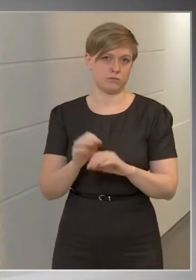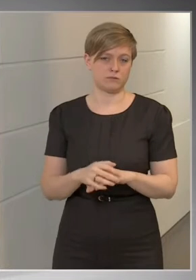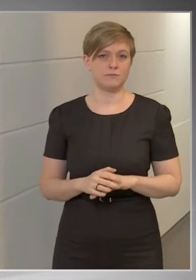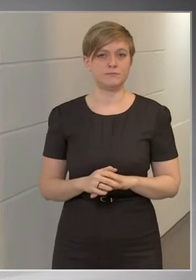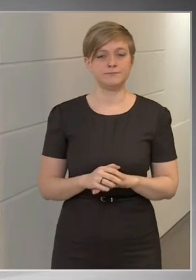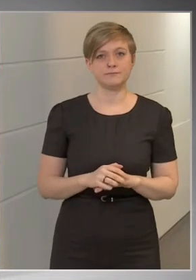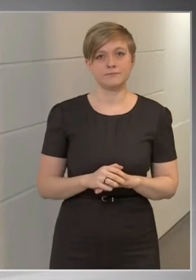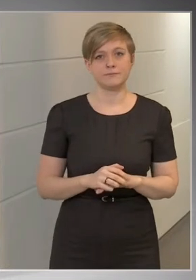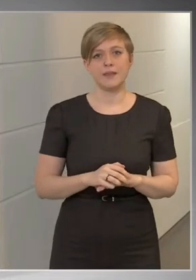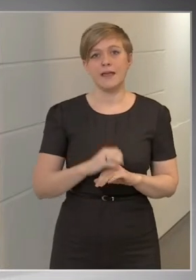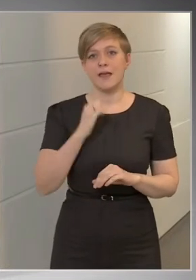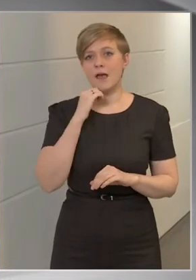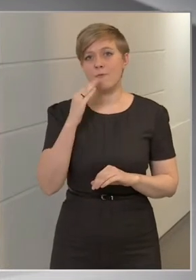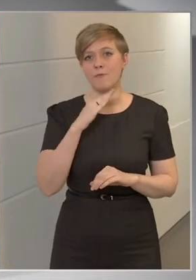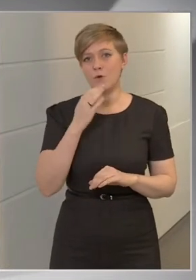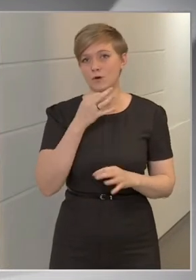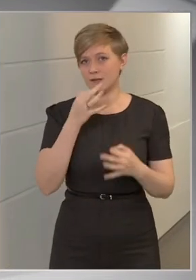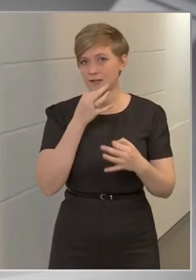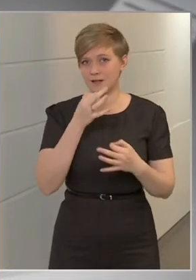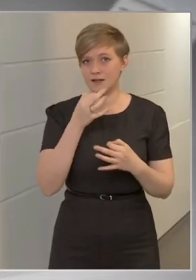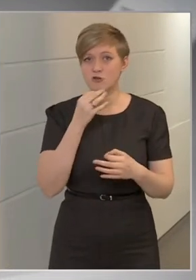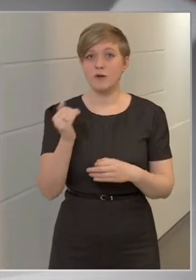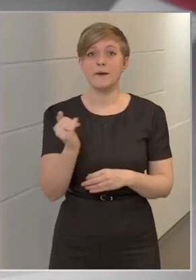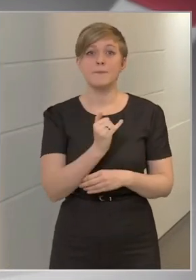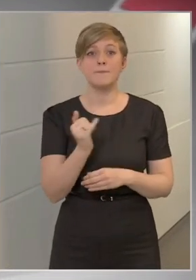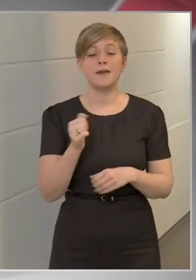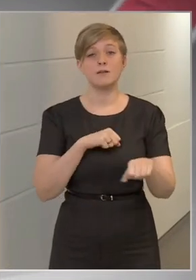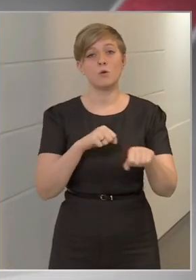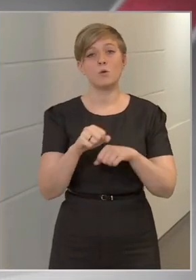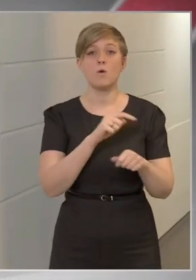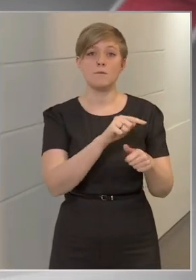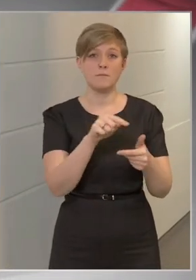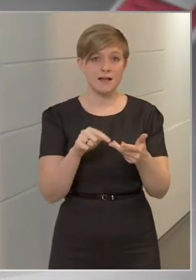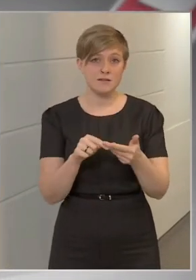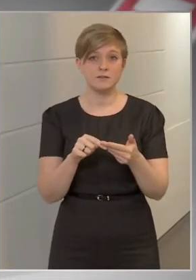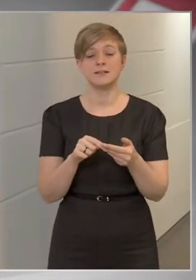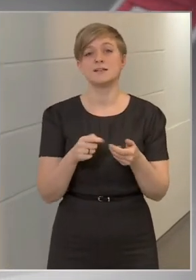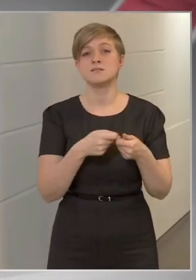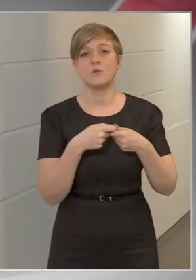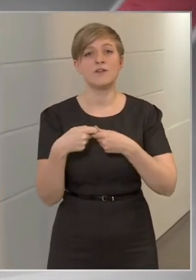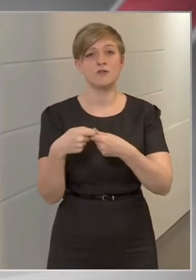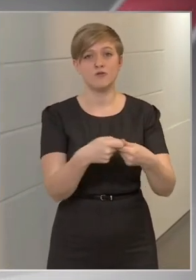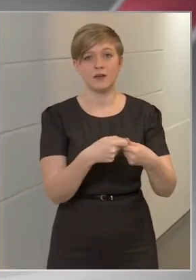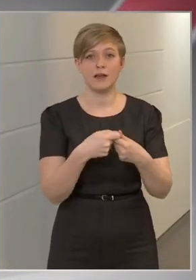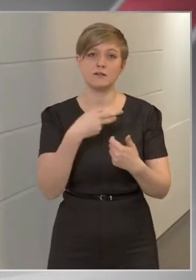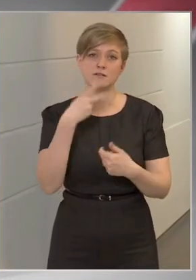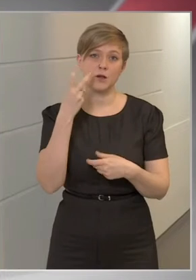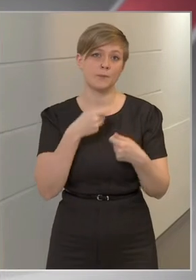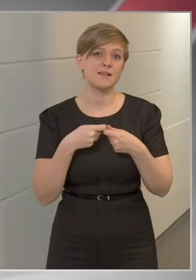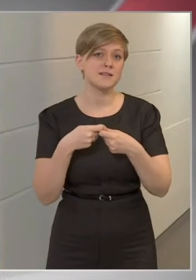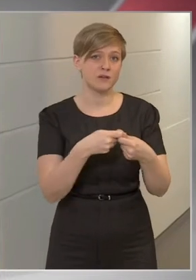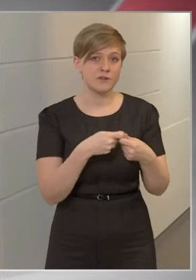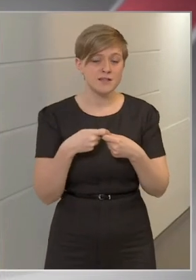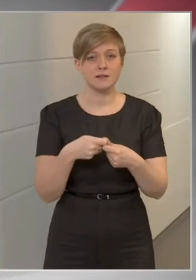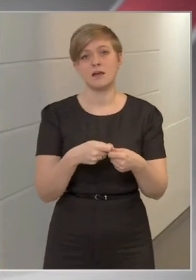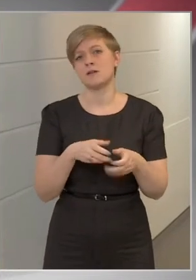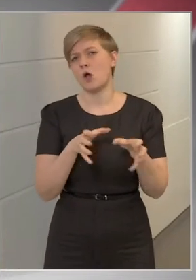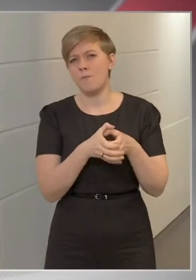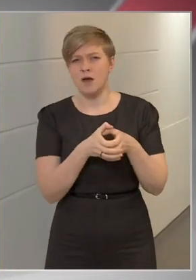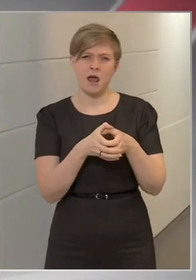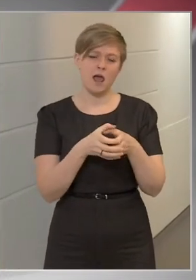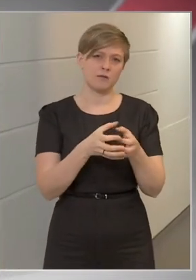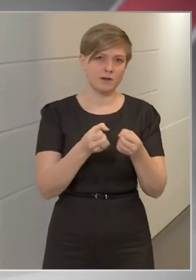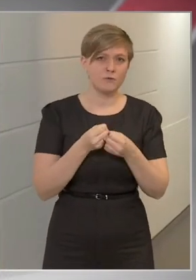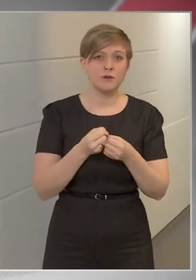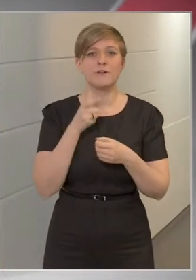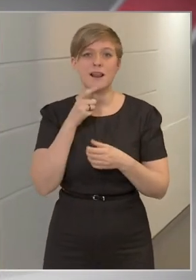Az M4 kérdése jönnek. Melyik önkormányzatokat, önkormányzati szövetségeket, szakmai szervezeteket, kamarát vontak be,